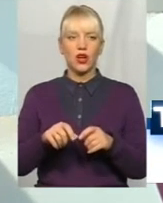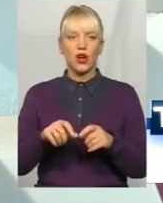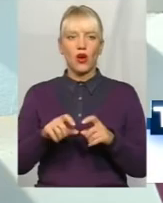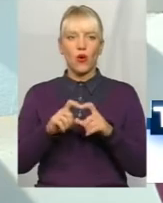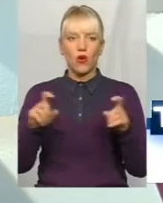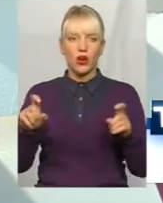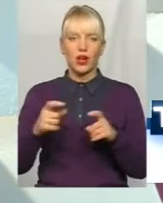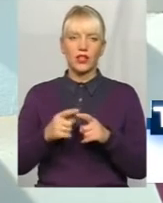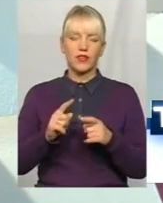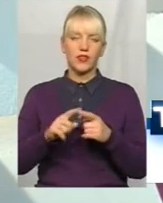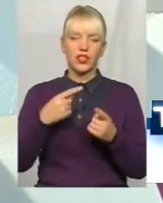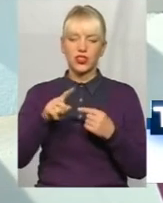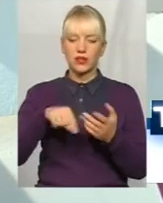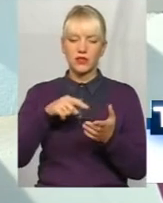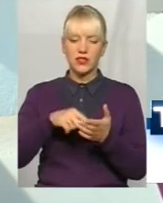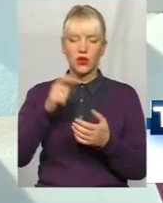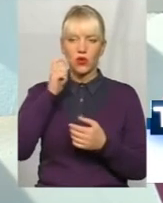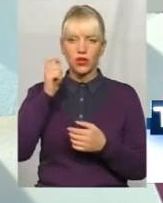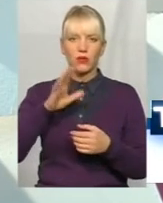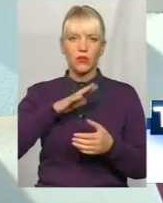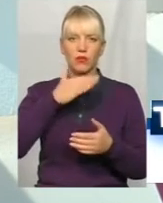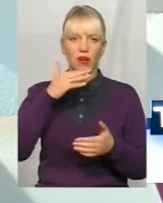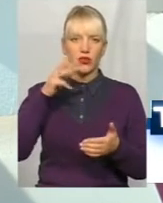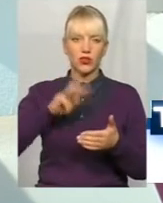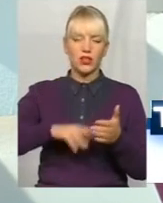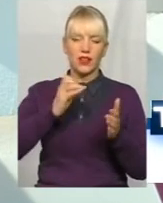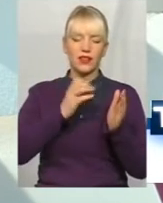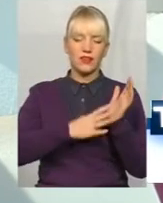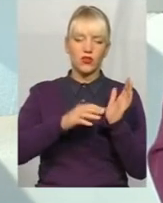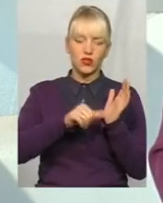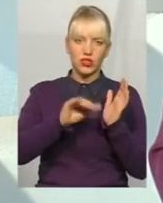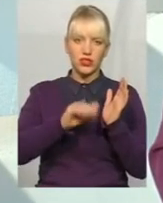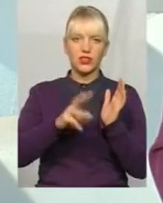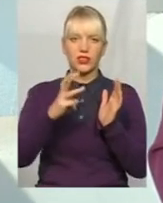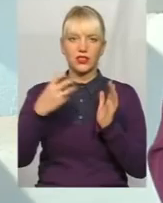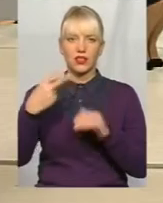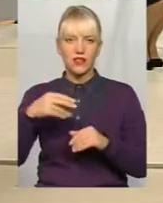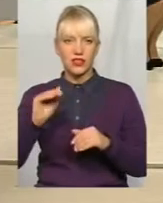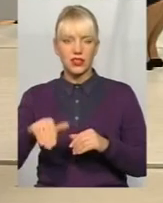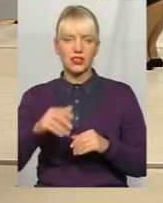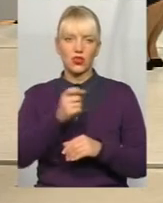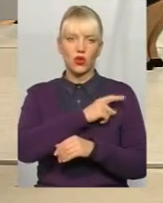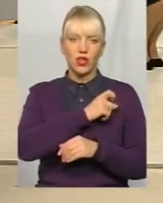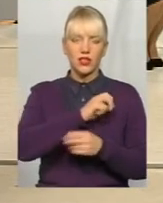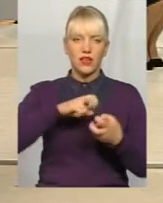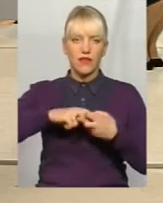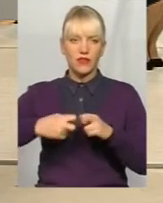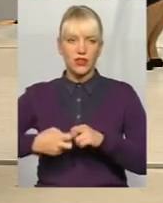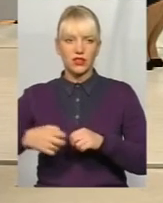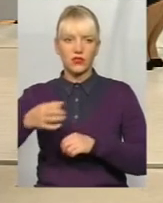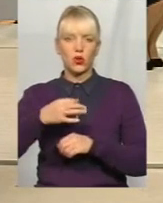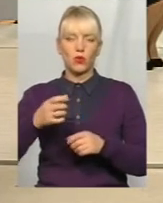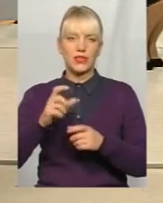інших містах України дуже багато було оштрафовано. На 96 тисяч, на 320 тисяч в Одесі, в Івано-Франківській області,